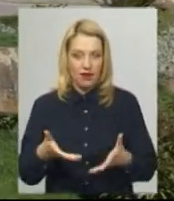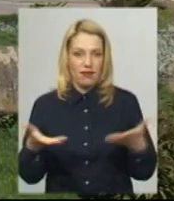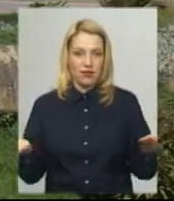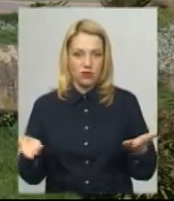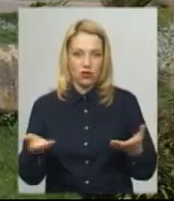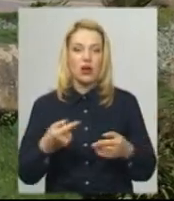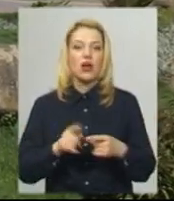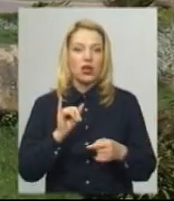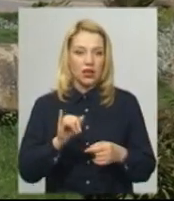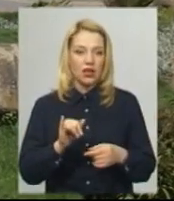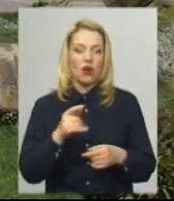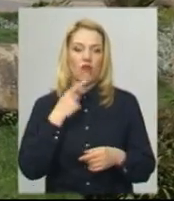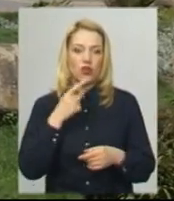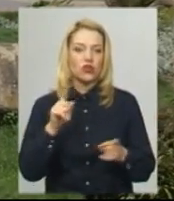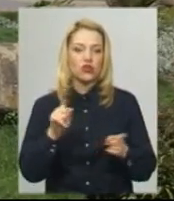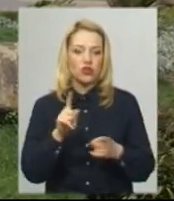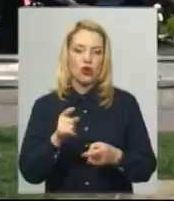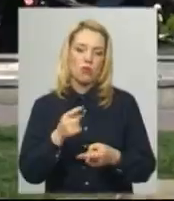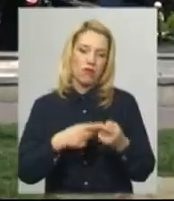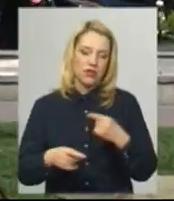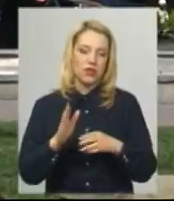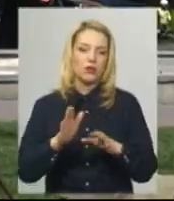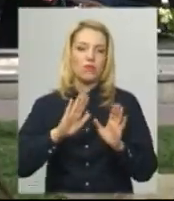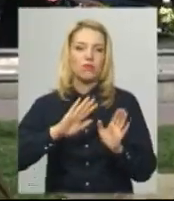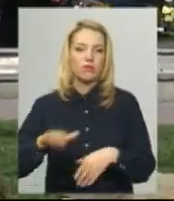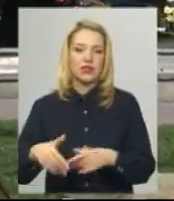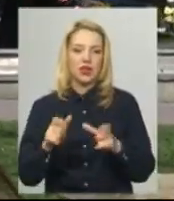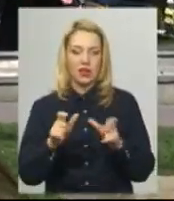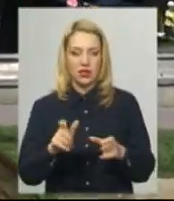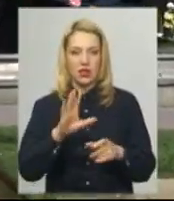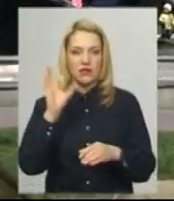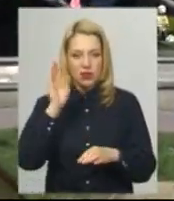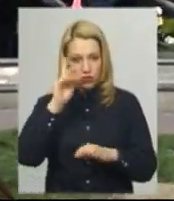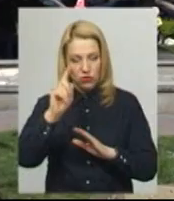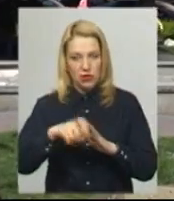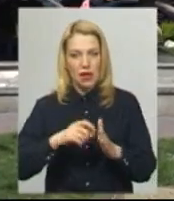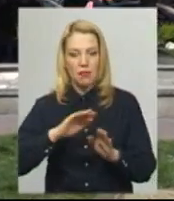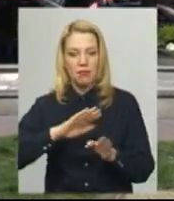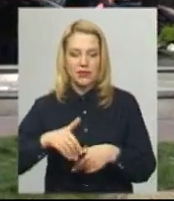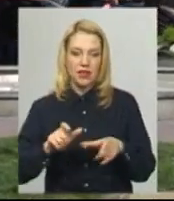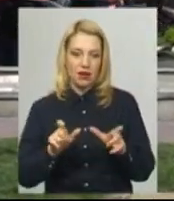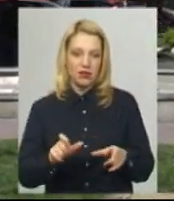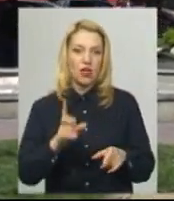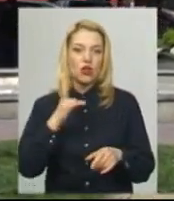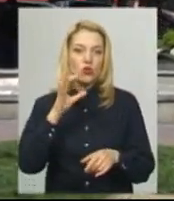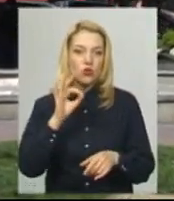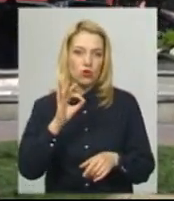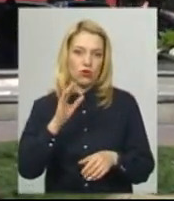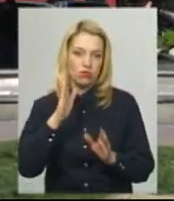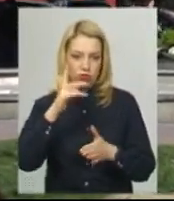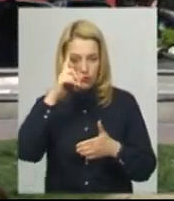повернення буде після закінчення карантину. Все має вияснитися після карантину. Але, знову ж таки, будемо надіятись